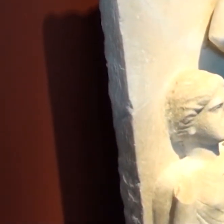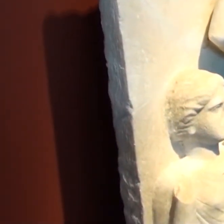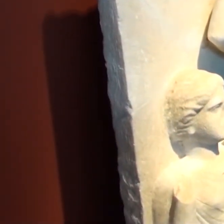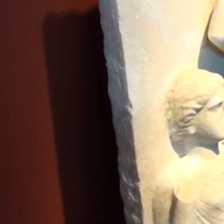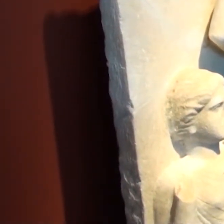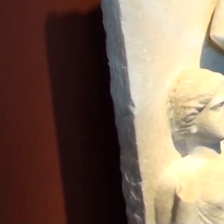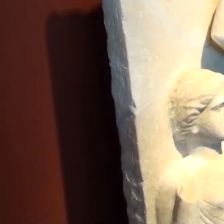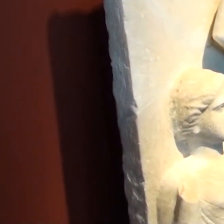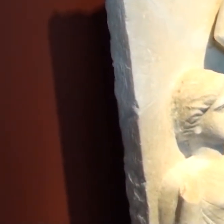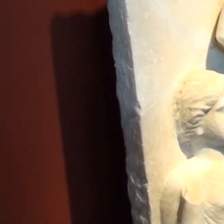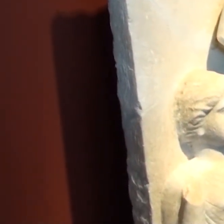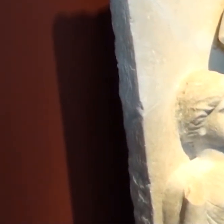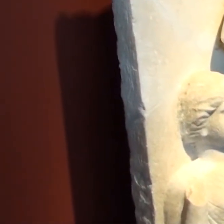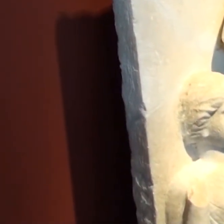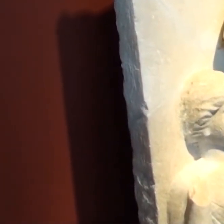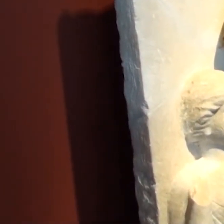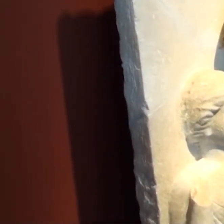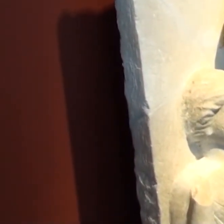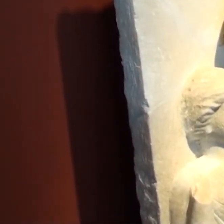αριστερό όμο